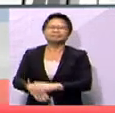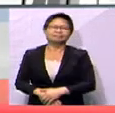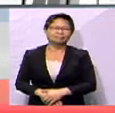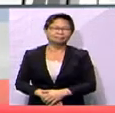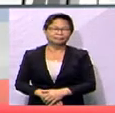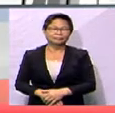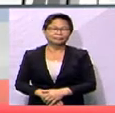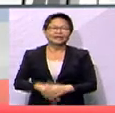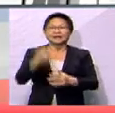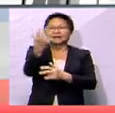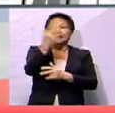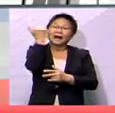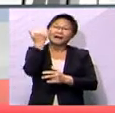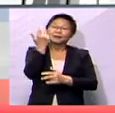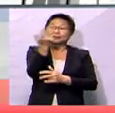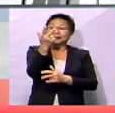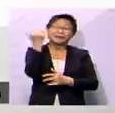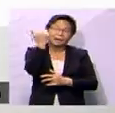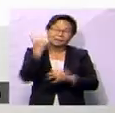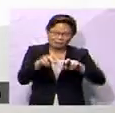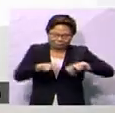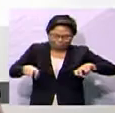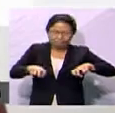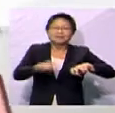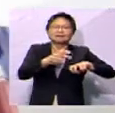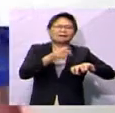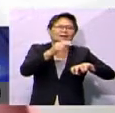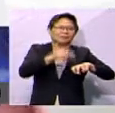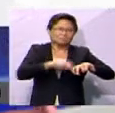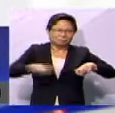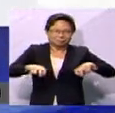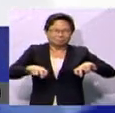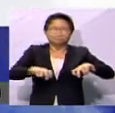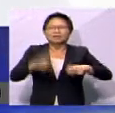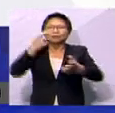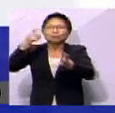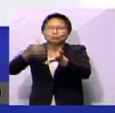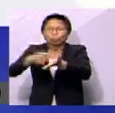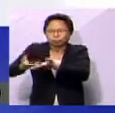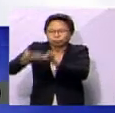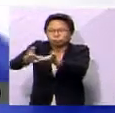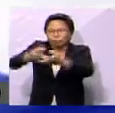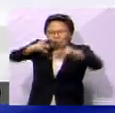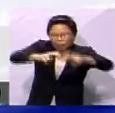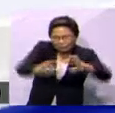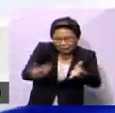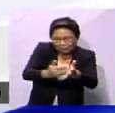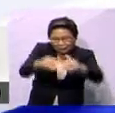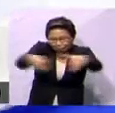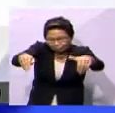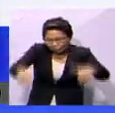Panel 3 Hakim diketuai Dato' Ahmad Asnawi memutuskan bahawa notis dan usul untuk mengkaji semula